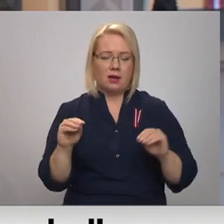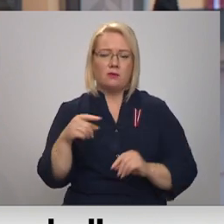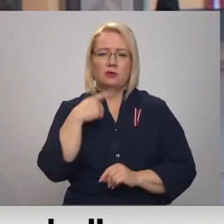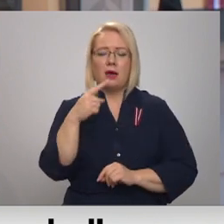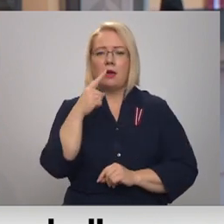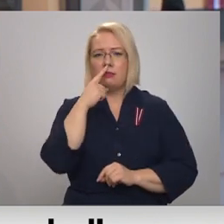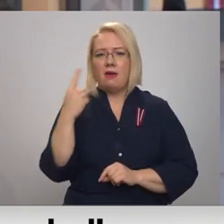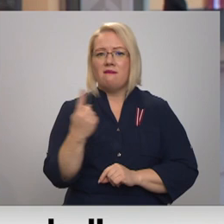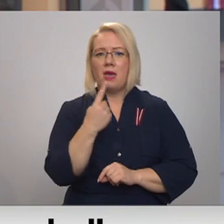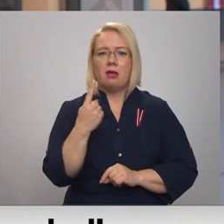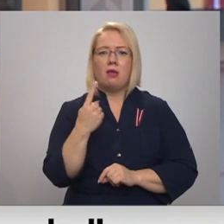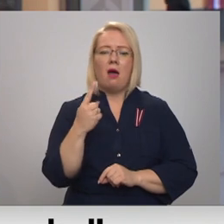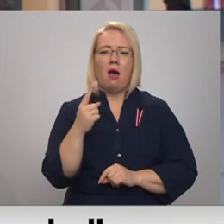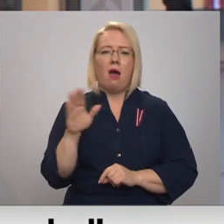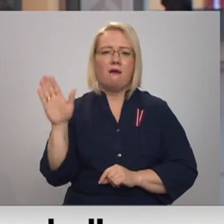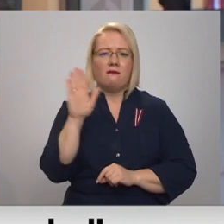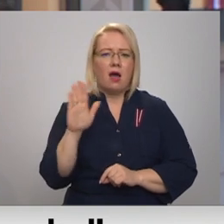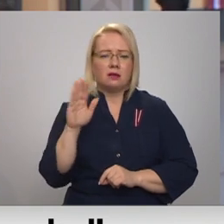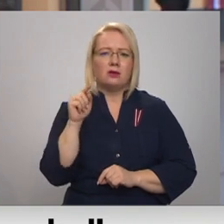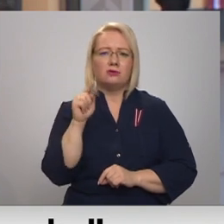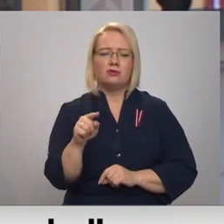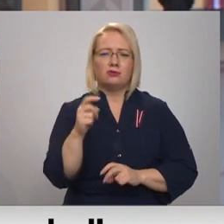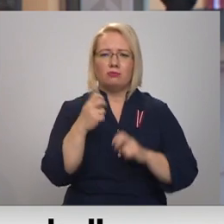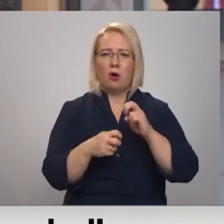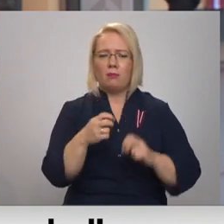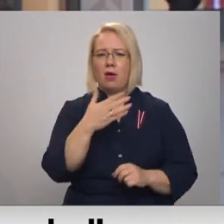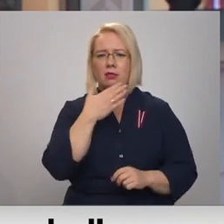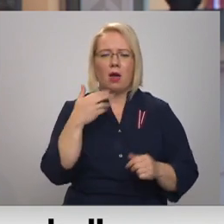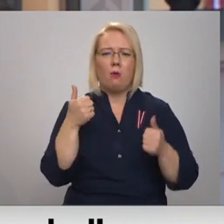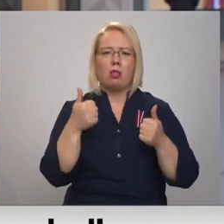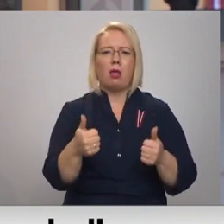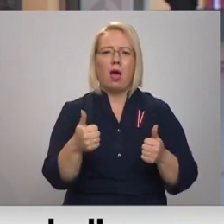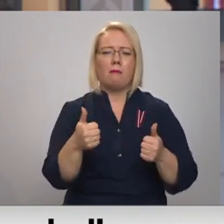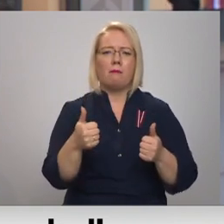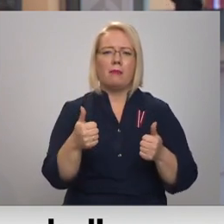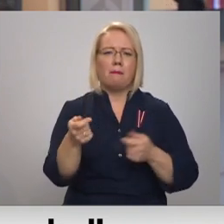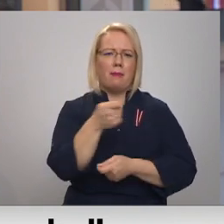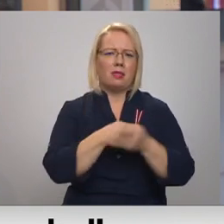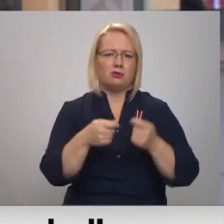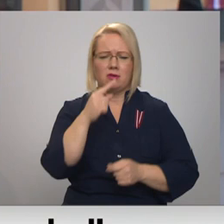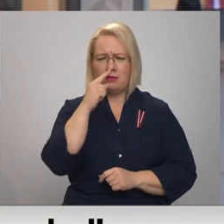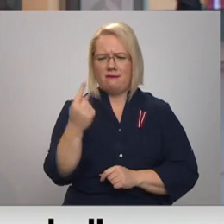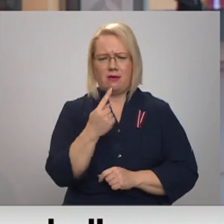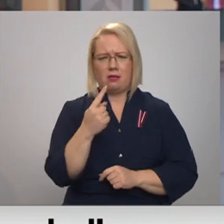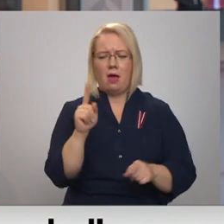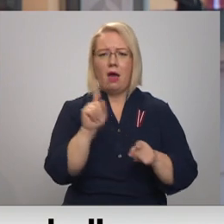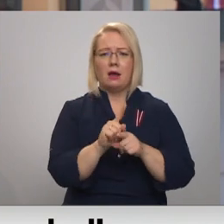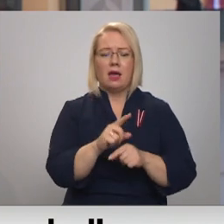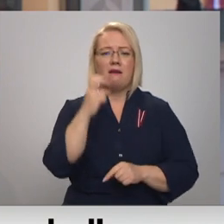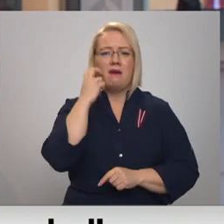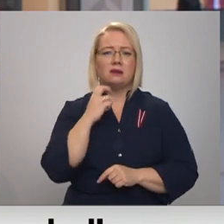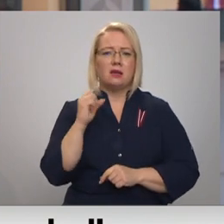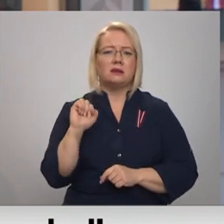nevienā valstī šī krīze nav ļoti labi menedžēta. Nevienā. Arī vecvajās